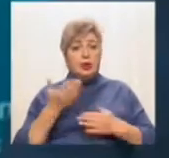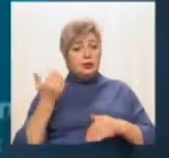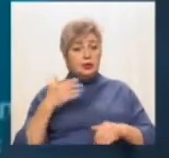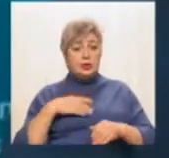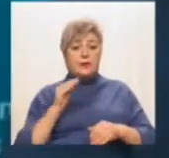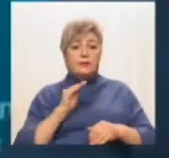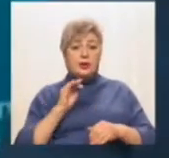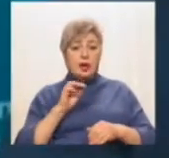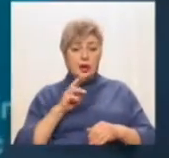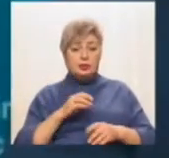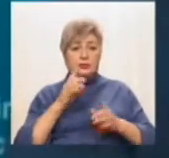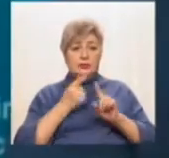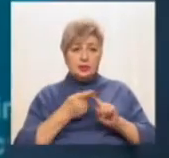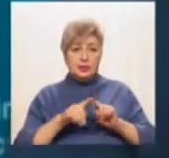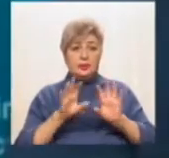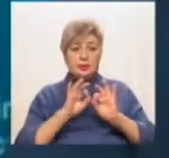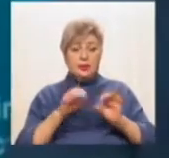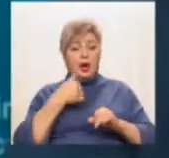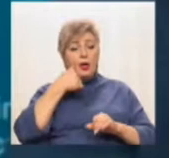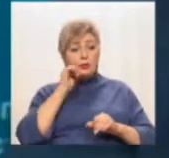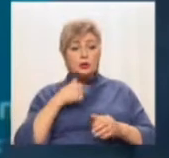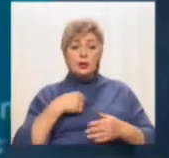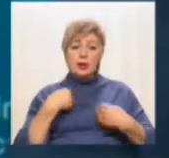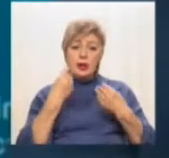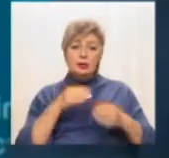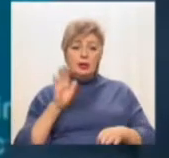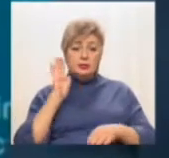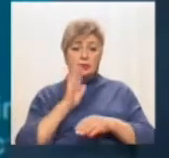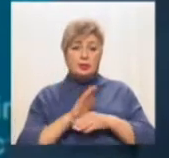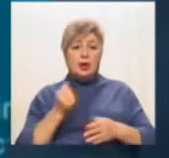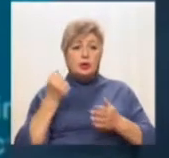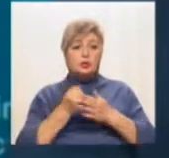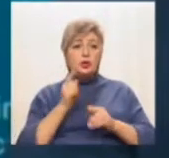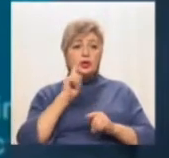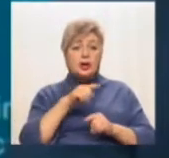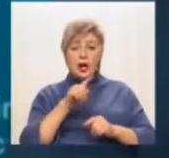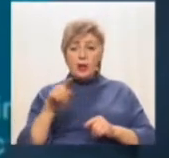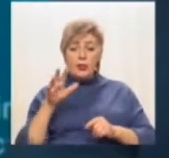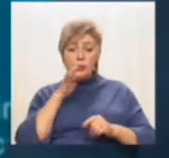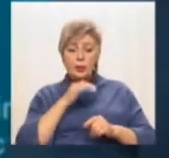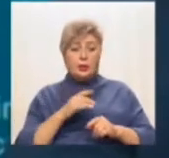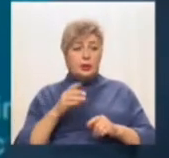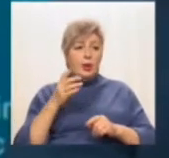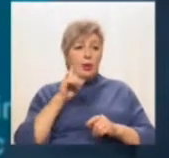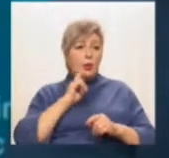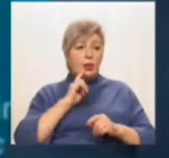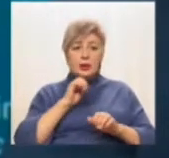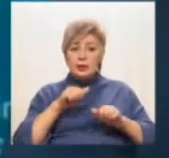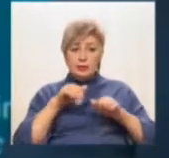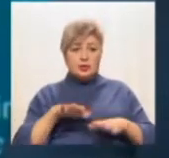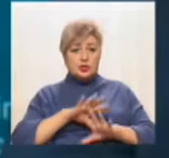Вчора я дав розпорядження, що до тих пір, поки не будуть вирішені всі питання з обуреними громадянами,